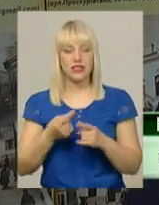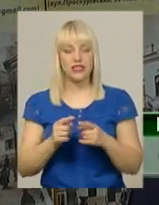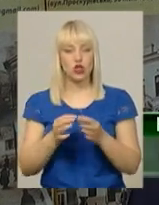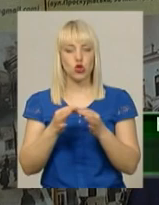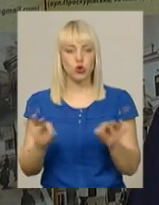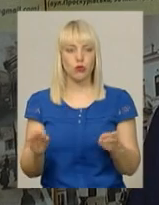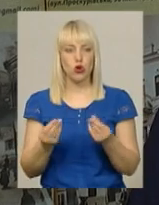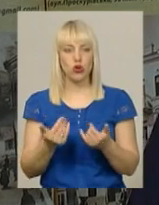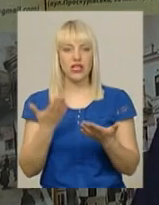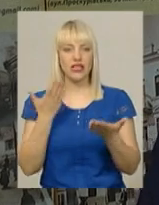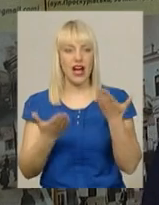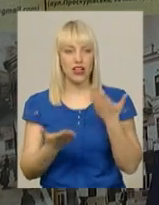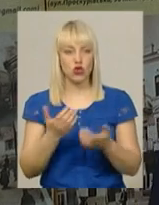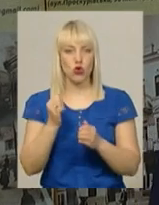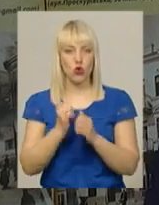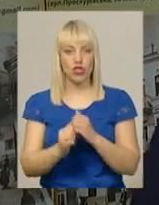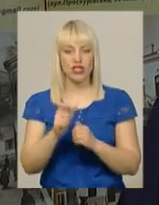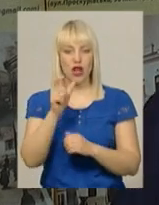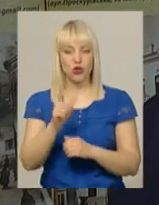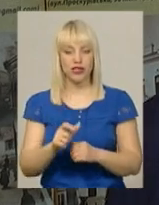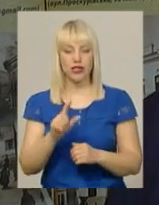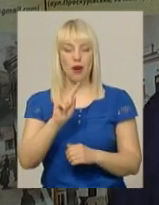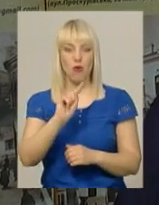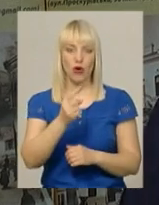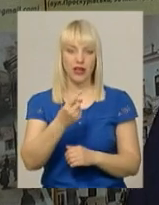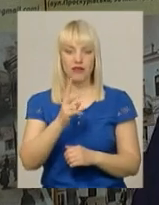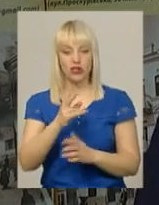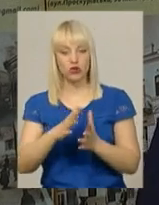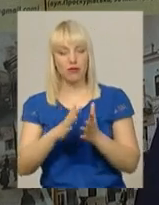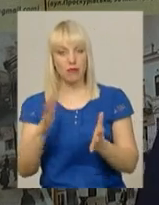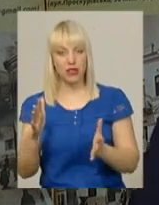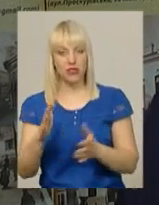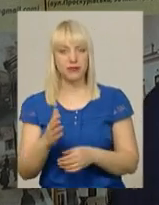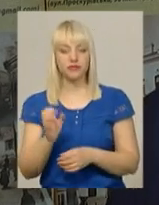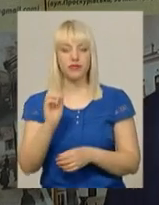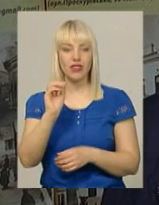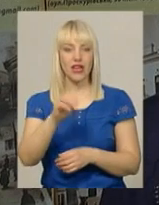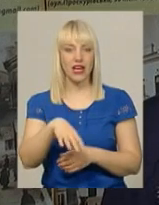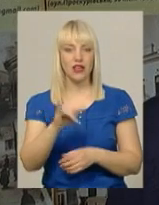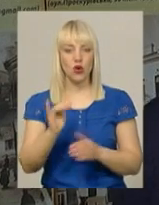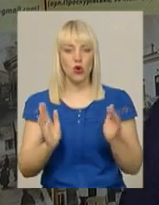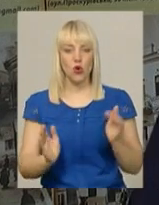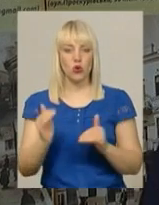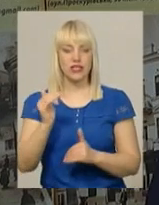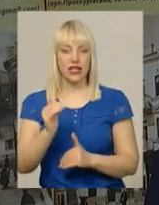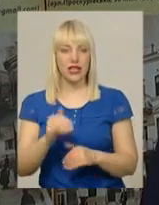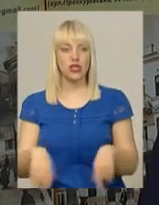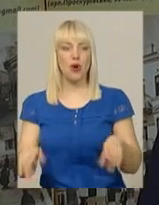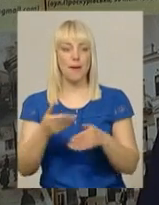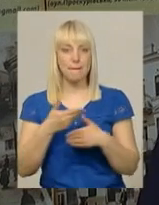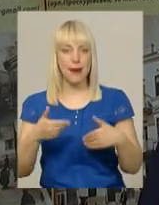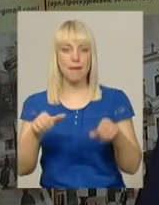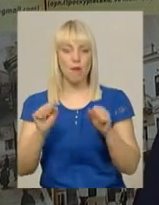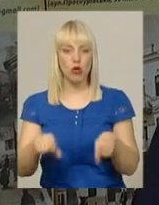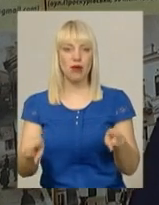Якщо кожна людина по одній гривні хтось більше кине в скриньку, ми можемо такі кошти